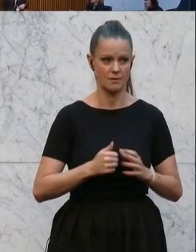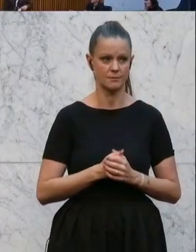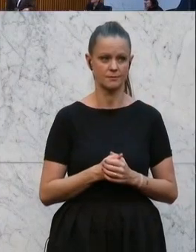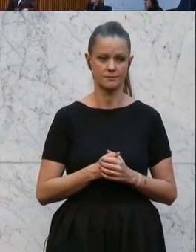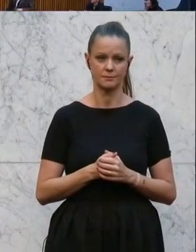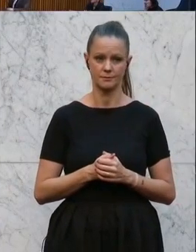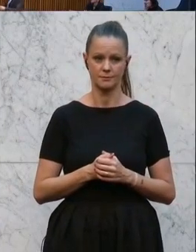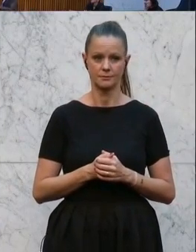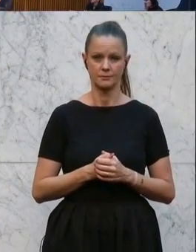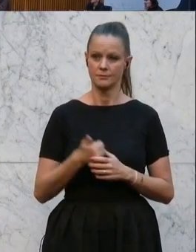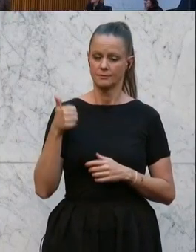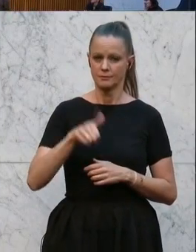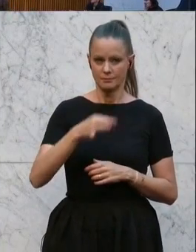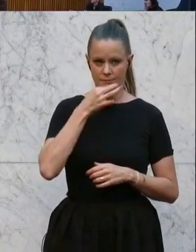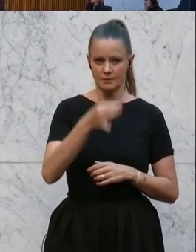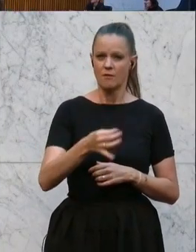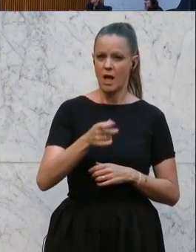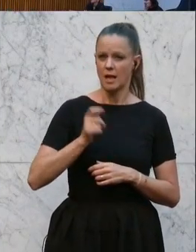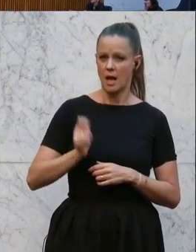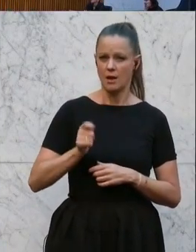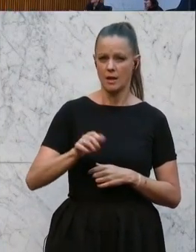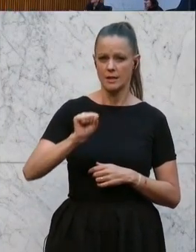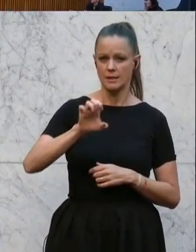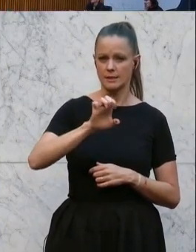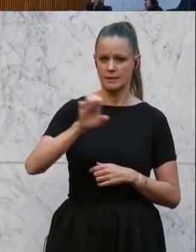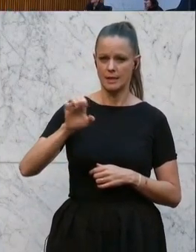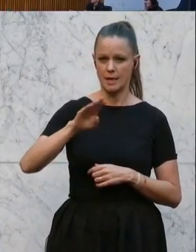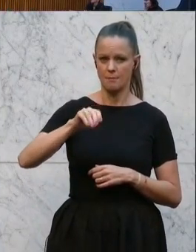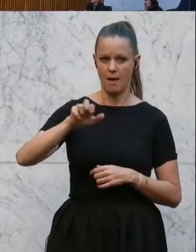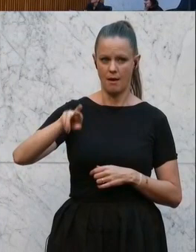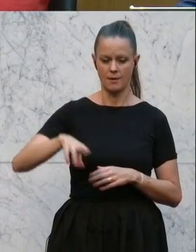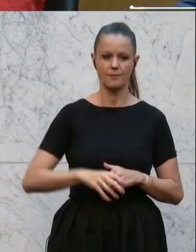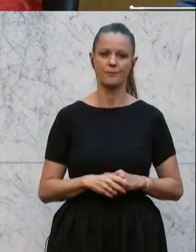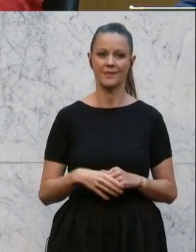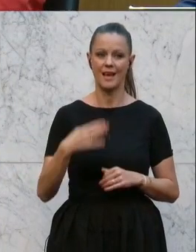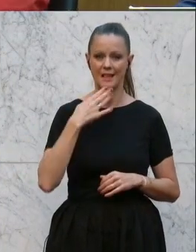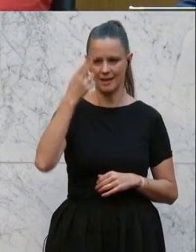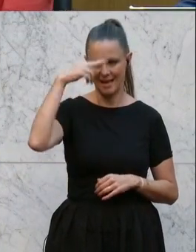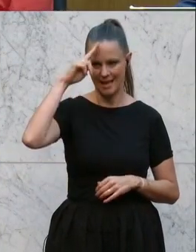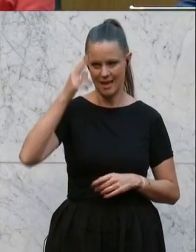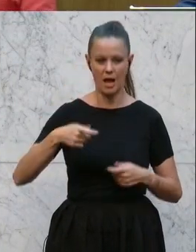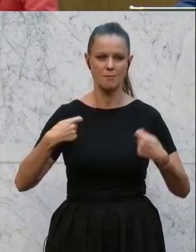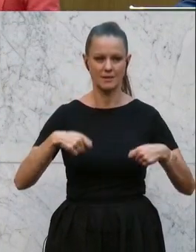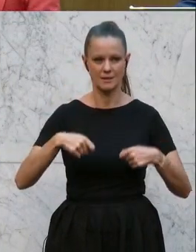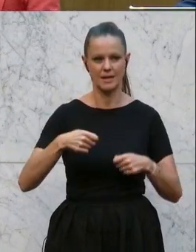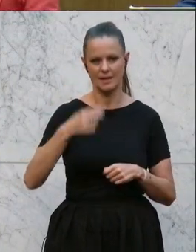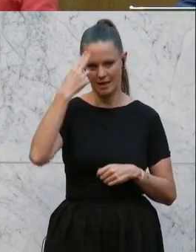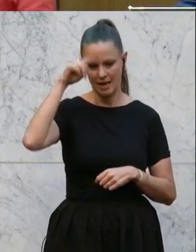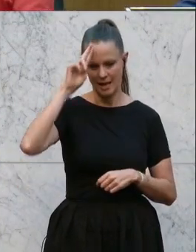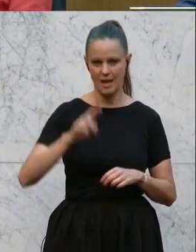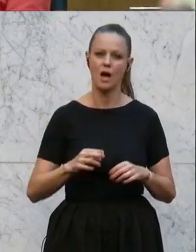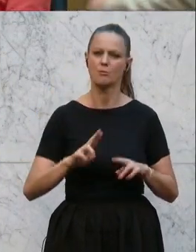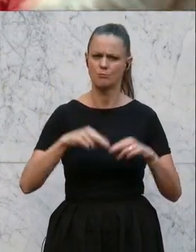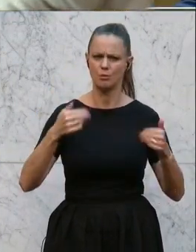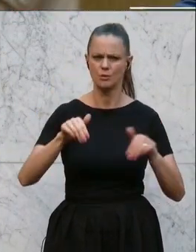Die nächste Zusatzfrage stellt der Abgeordnete Seemeyer, bitte sehr. Danke, Herr Präsident, Herr Bundesminister, Sie haben die Quereinsteiger